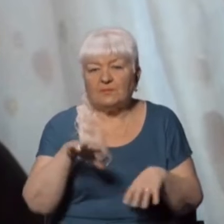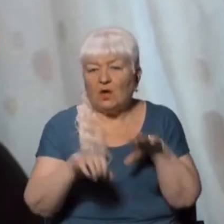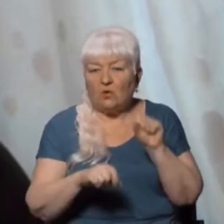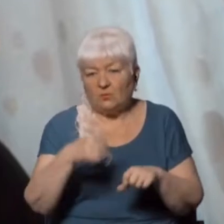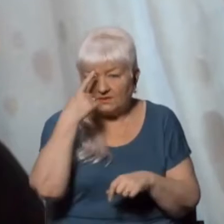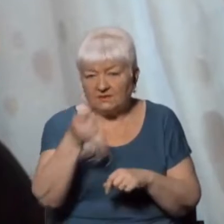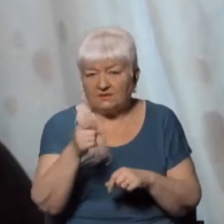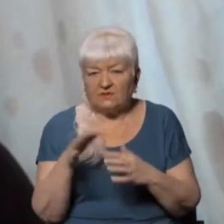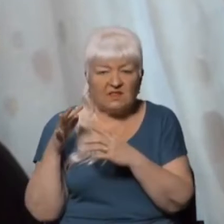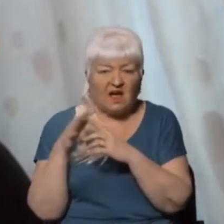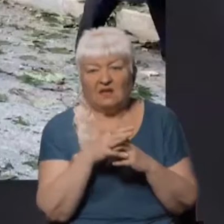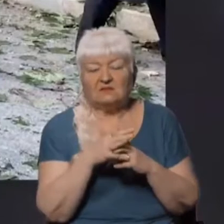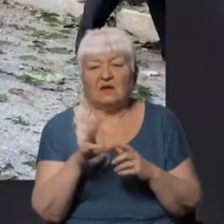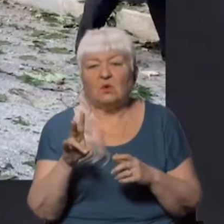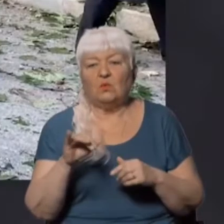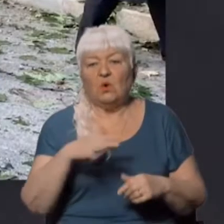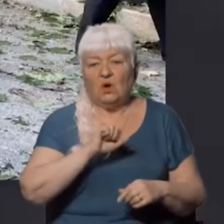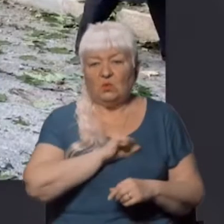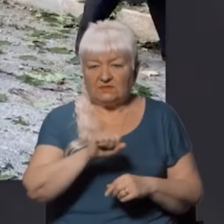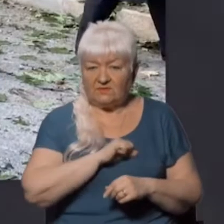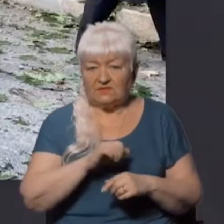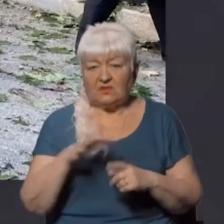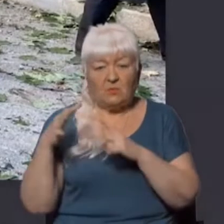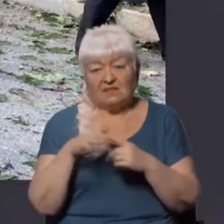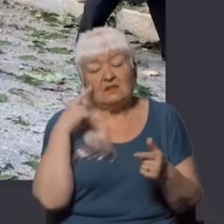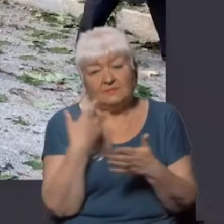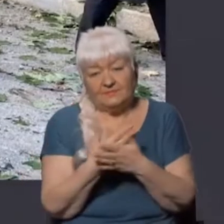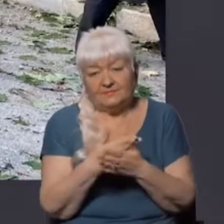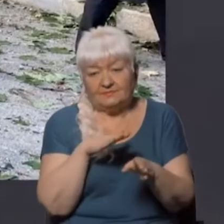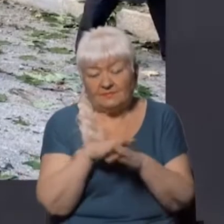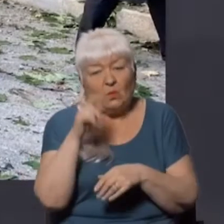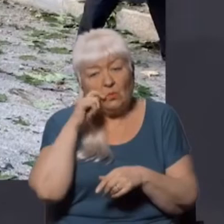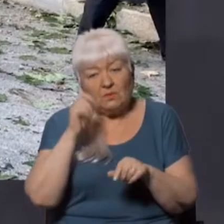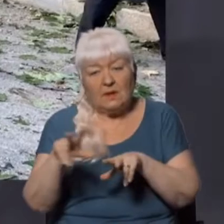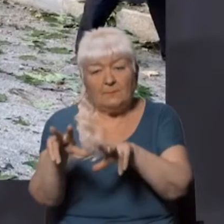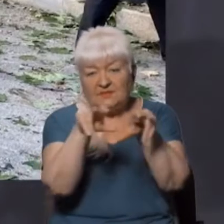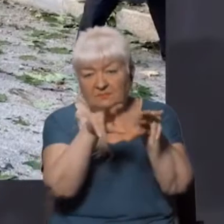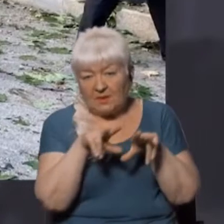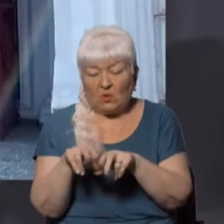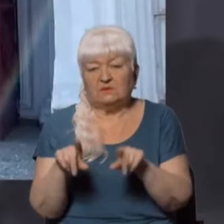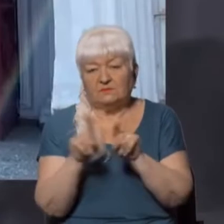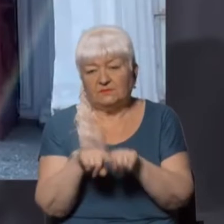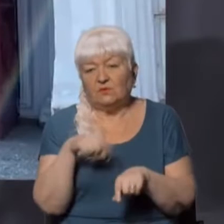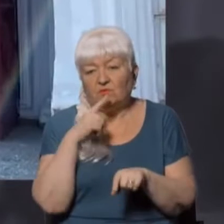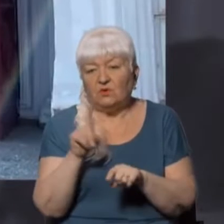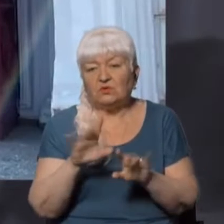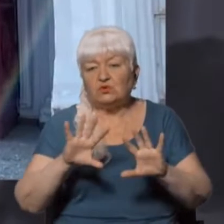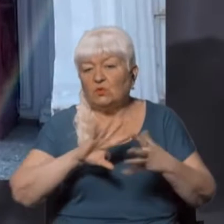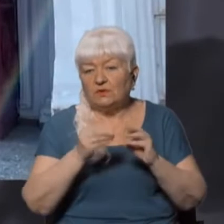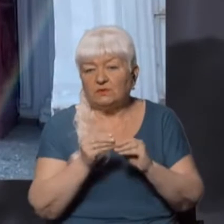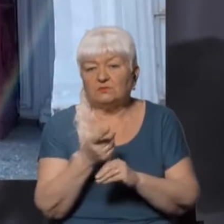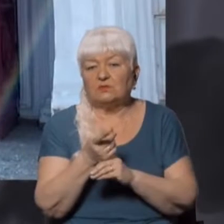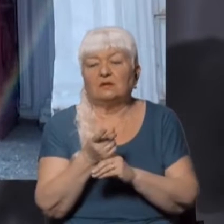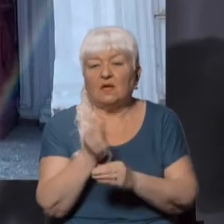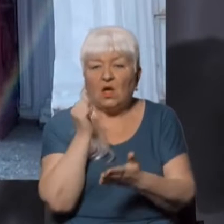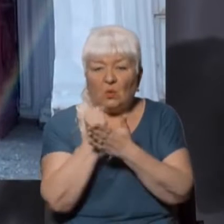Чорноморського флоту РФ у Севастополі. Атаку нібито здійснив український безпілотник. Також зазначається, що в результаті удару постраждало 5